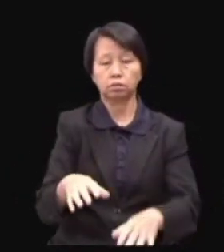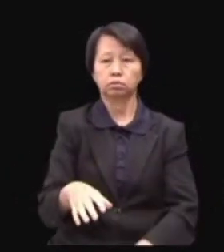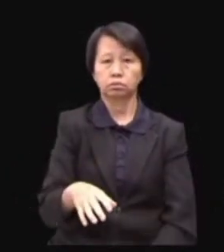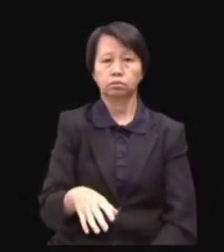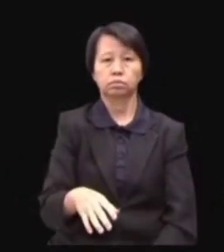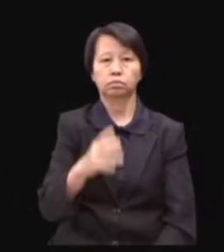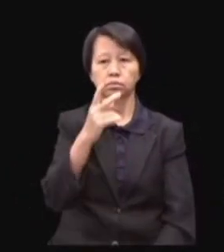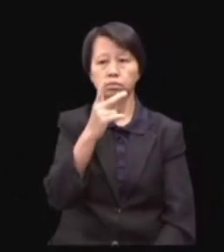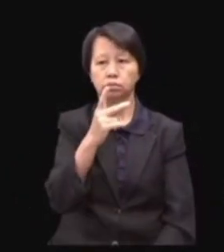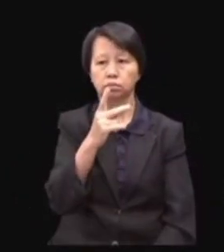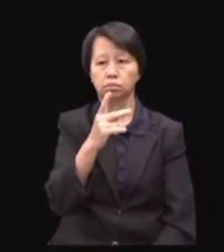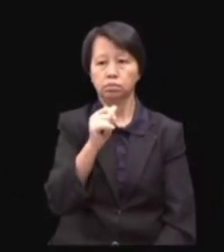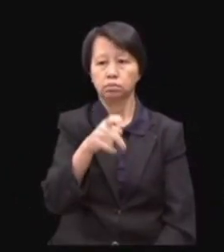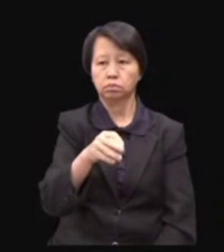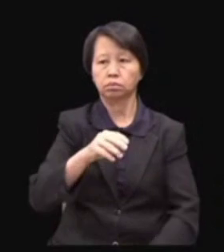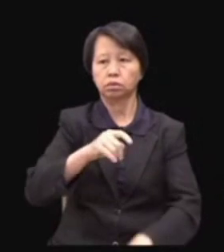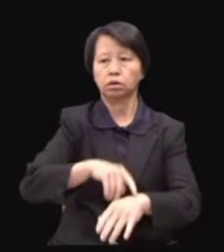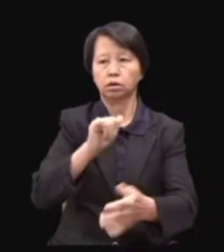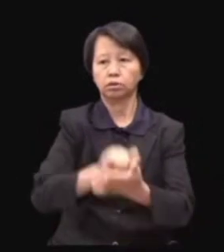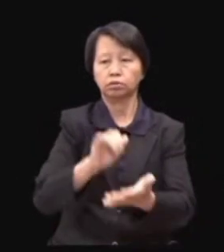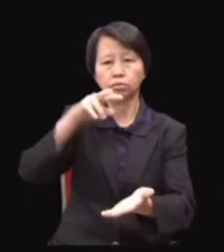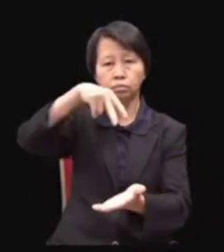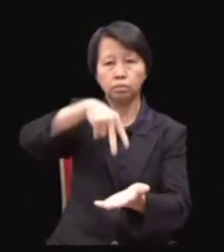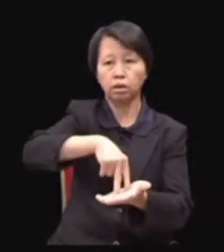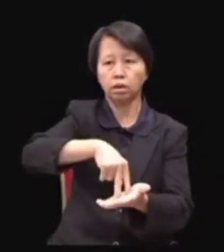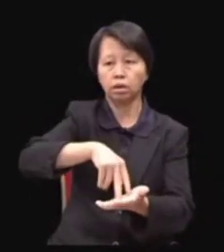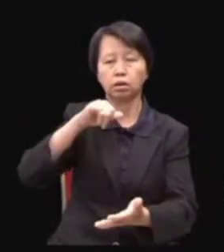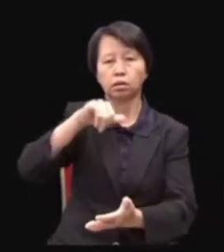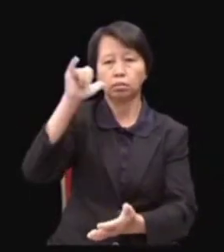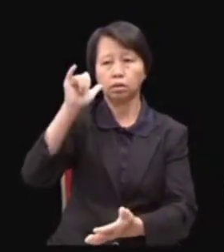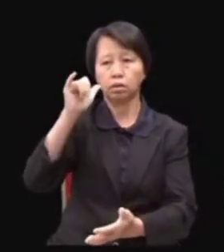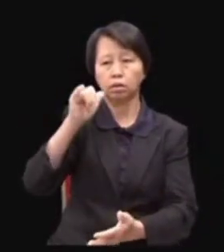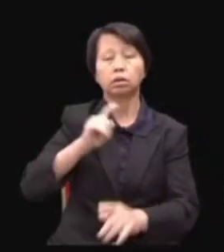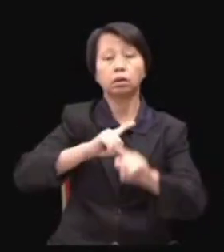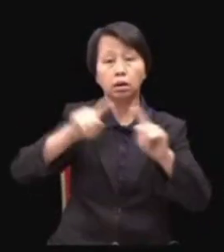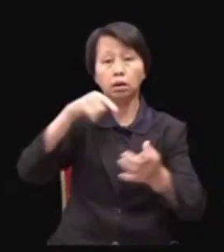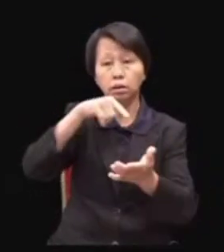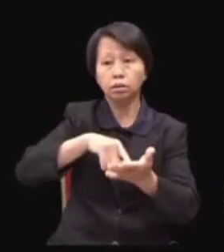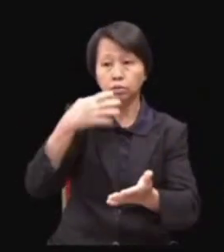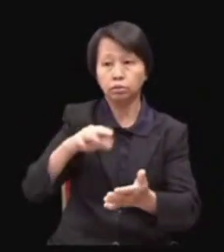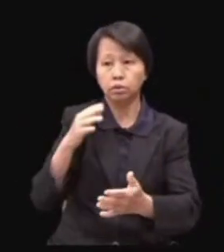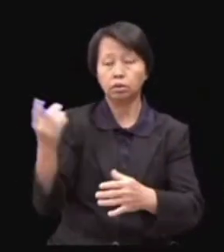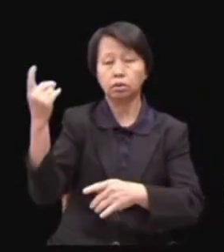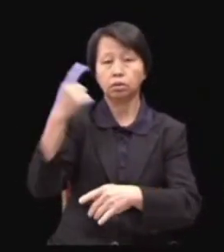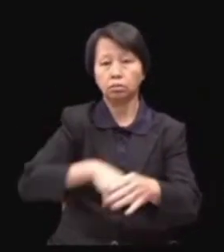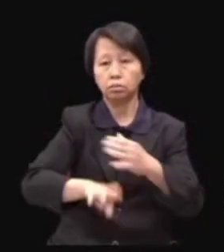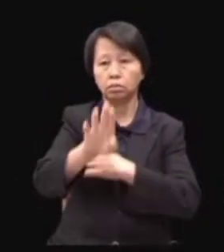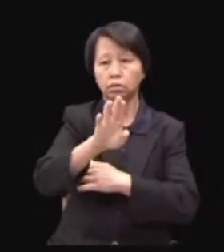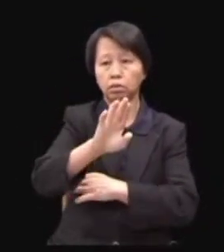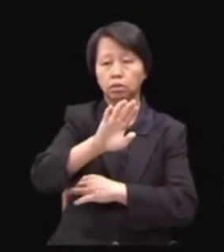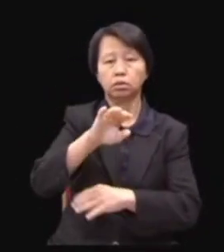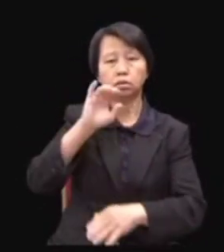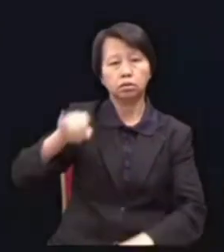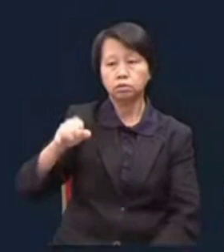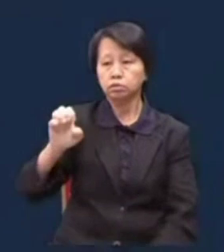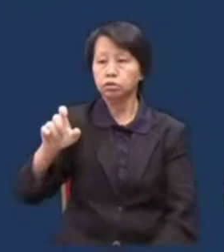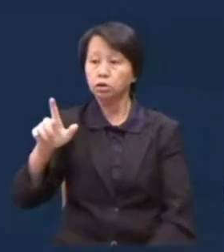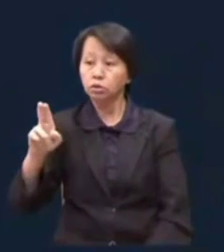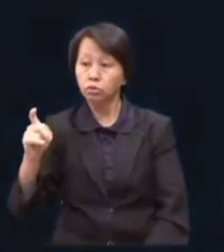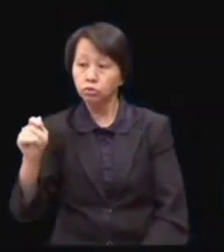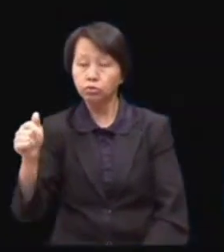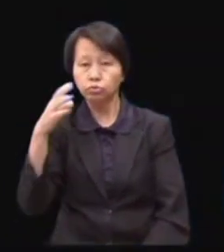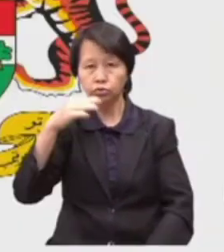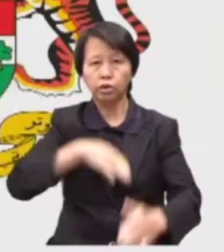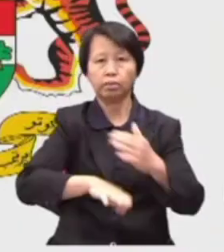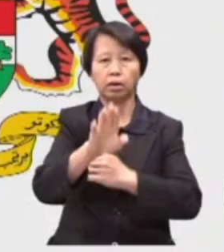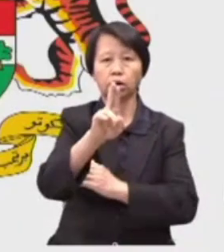Ya. Kalau dia yang mengelirukan, waktu itu kena bangun? Semalam tak di refer dah. Tapi ini sudah masuk usul. Jelutung sudah masuk usul. Ya. Jelutung sudah